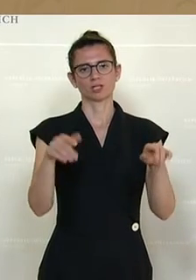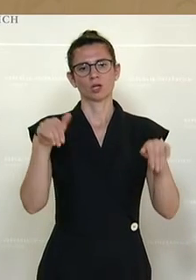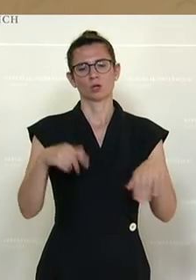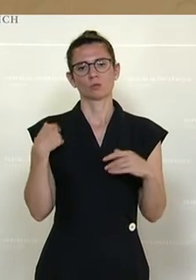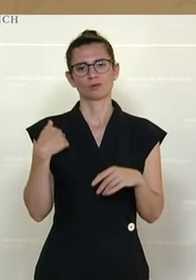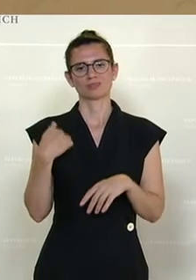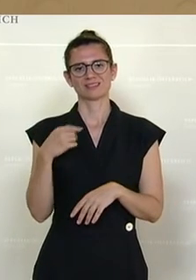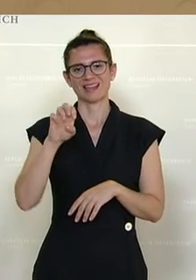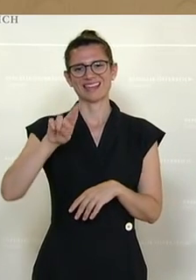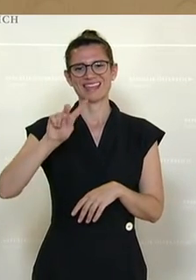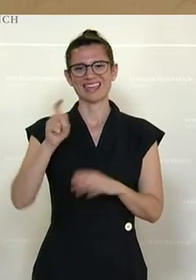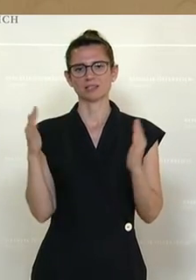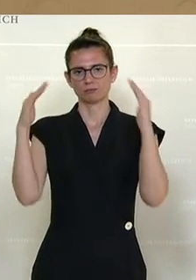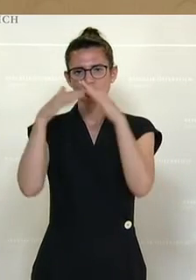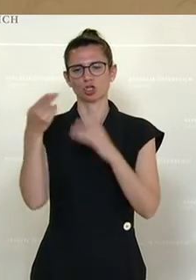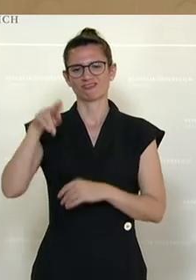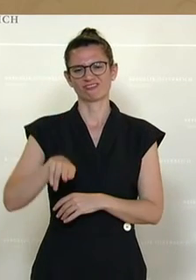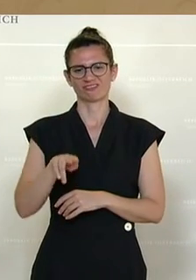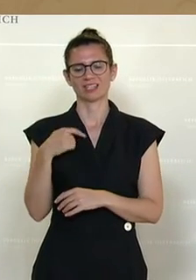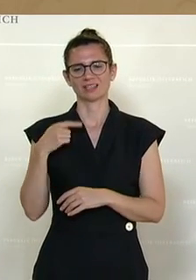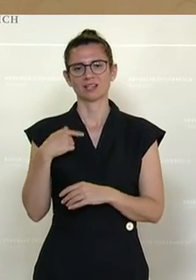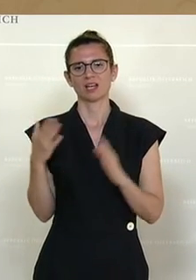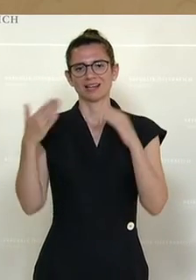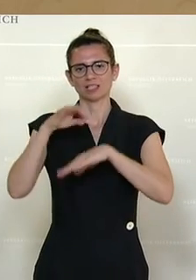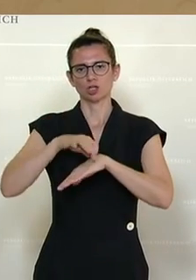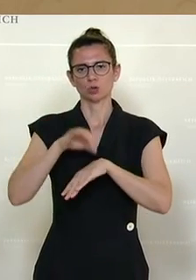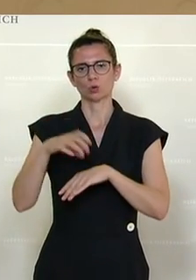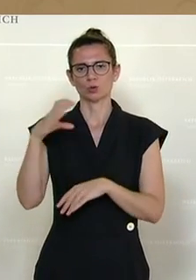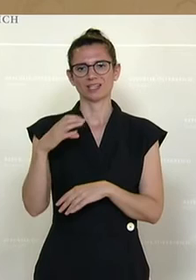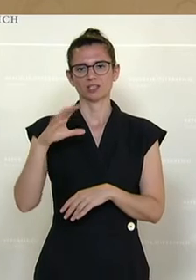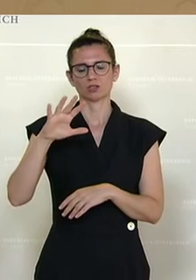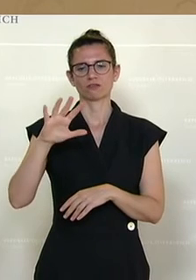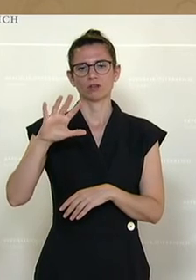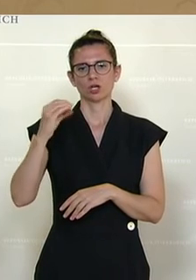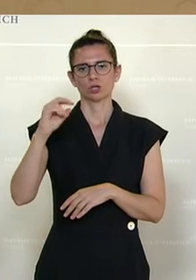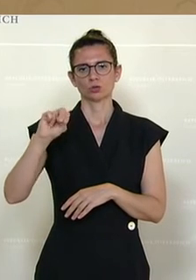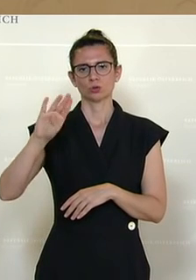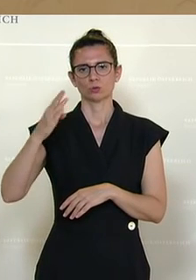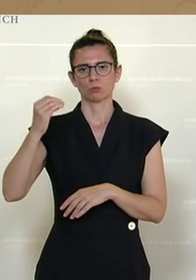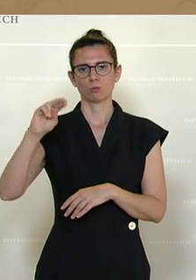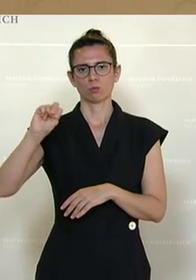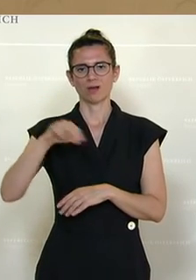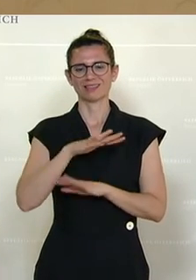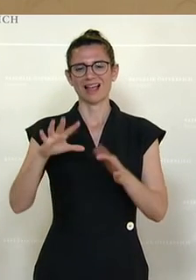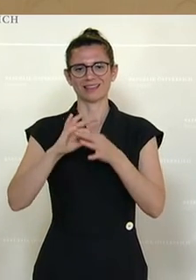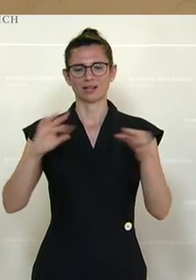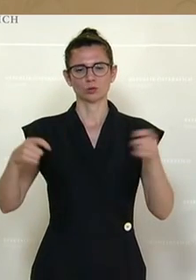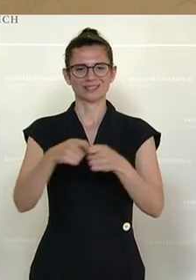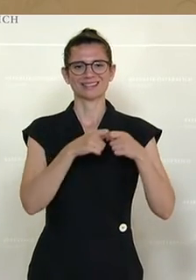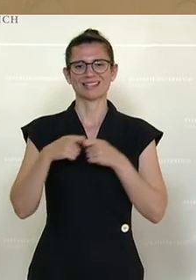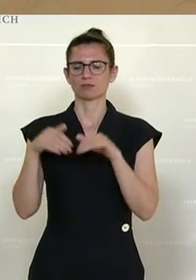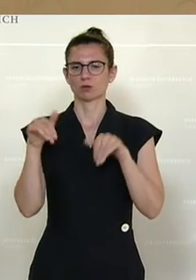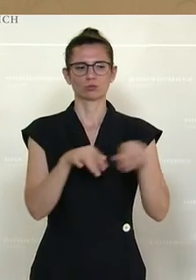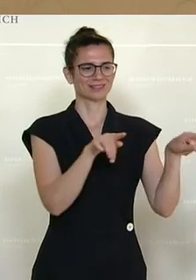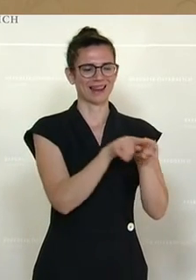Erzbischofs von Wien, Kardinal Dr. Christoph Schönborn, alle Religionsgesellschaften gleich